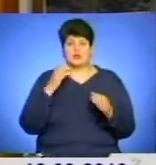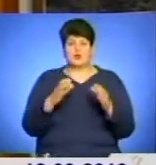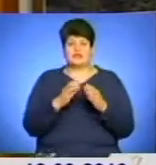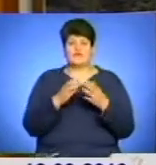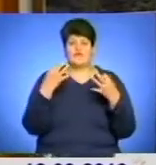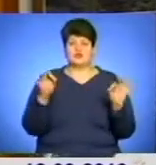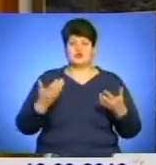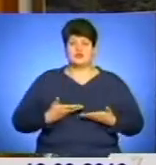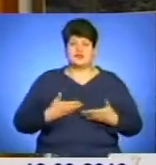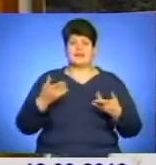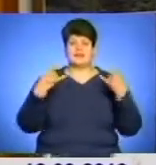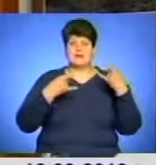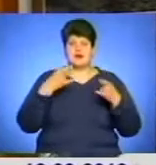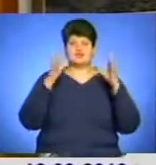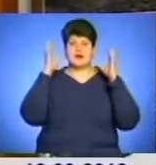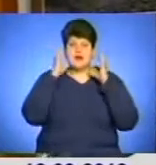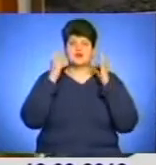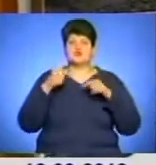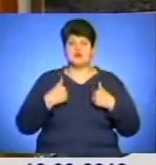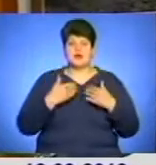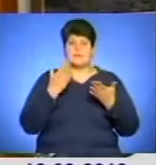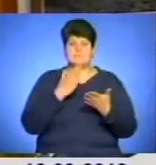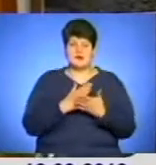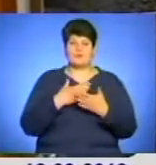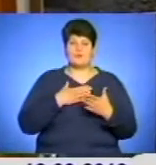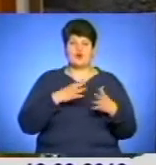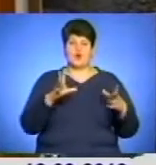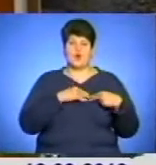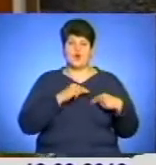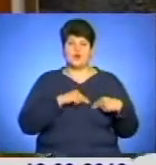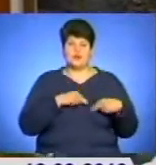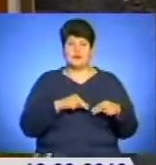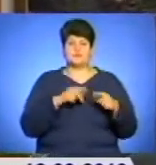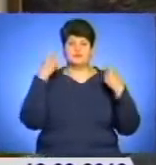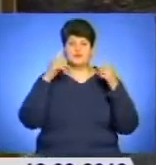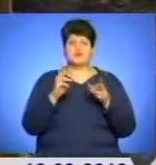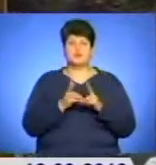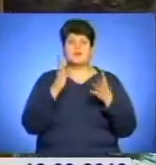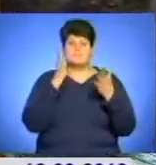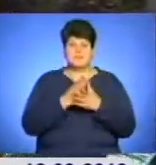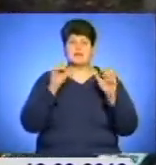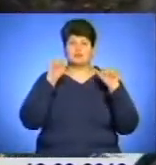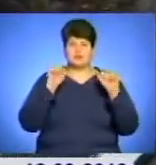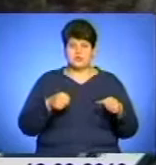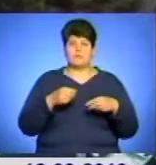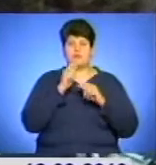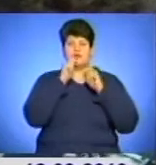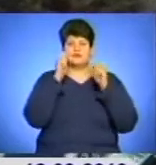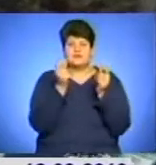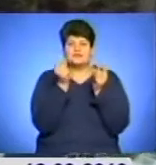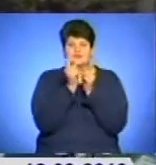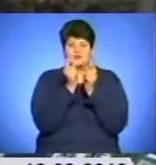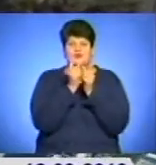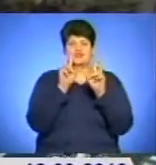«Вільного життя», і телебачення, і радіо, що я маю, і я думаю, що мої колеги по творчій кухні мають цю можливість подарувати кусочок